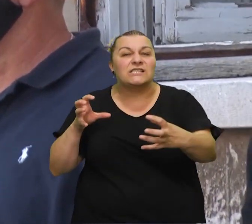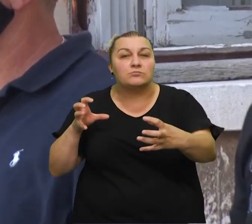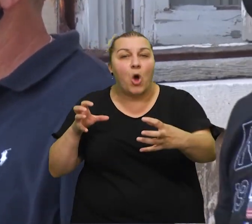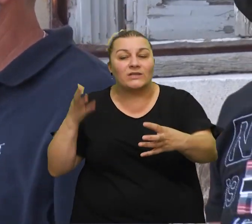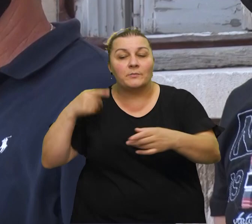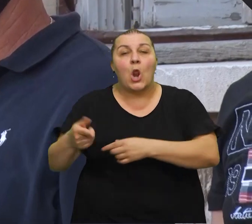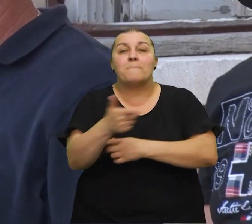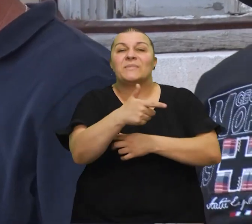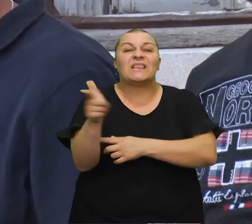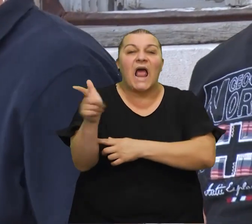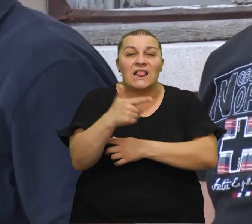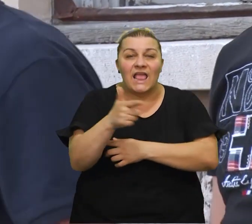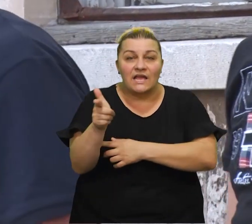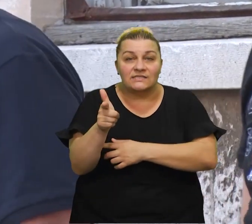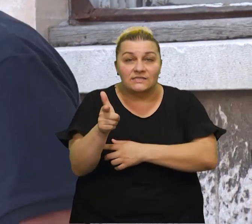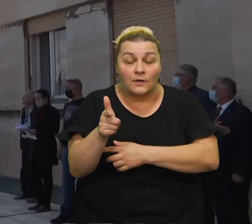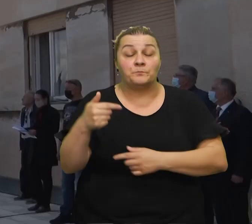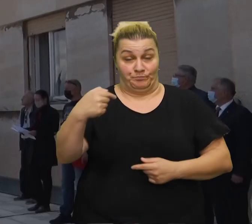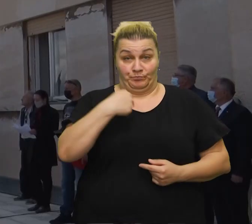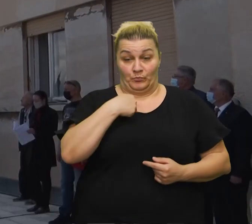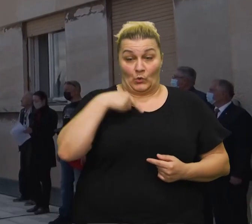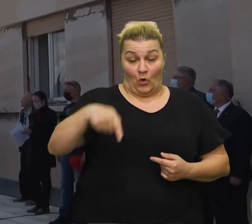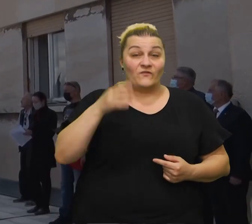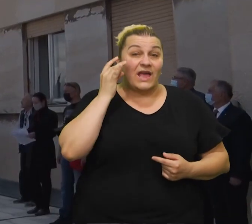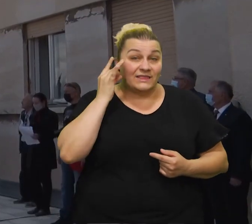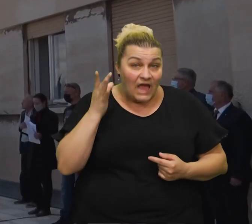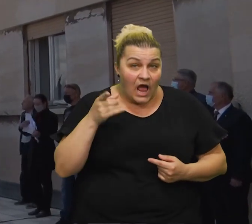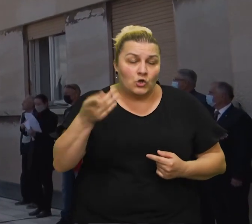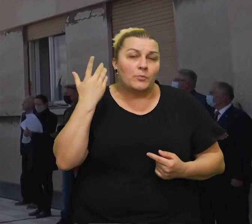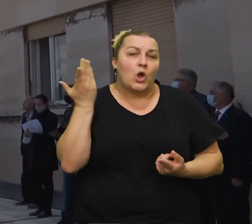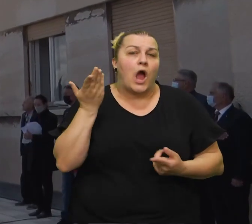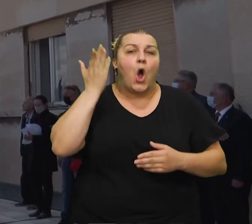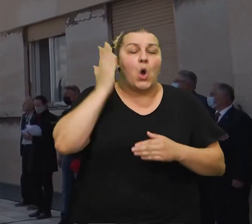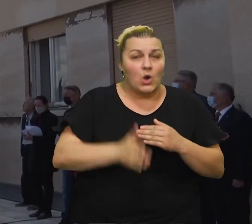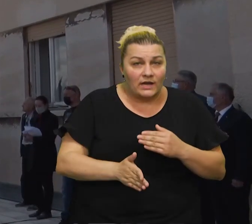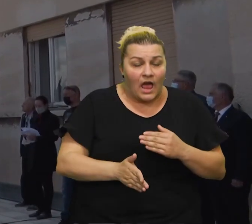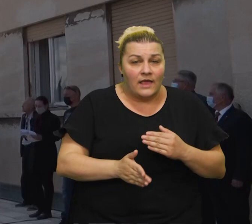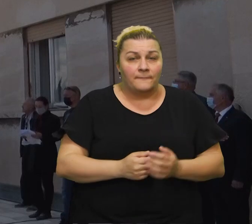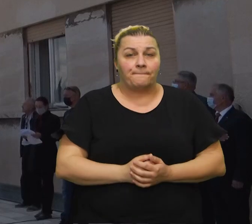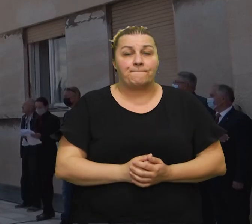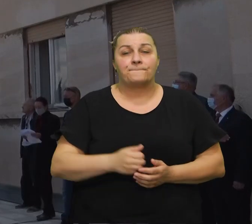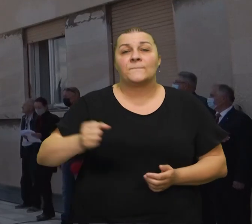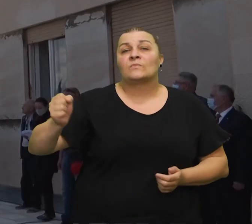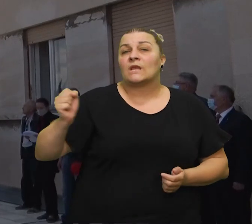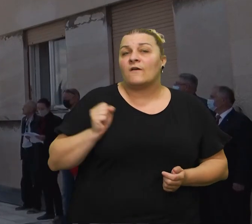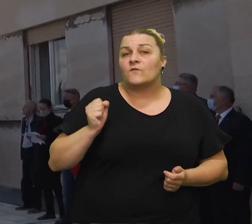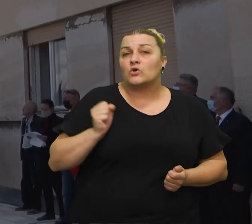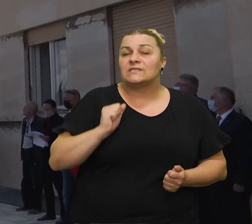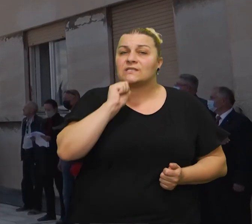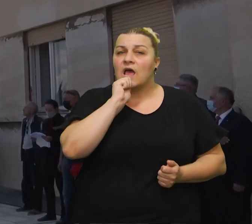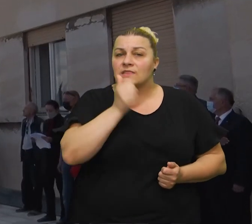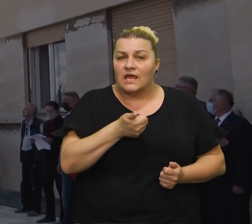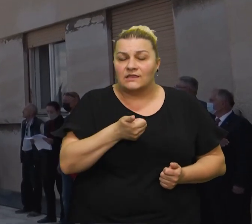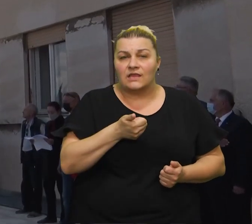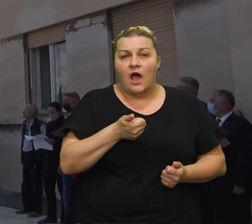na njemu je bila mitraljez. Moja malenkost je tog dana, znači to je kao završni čin bio, kada vojska nije htjela